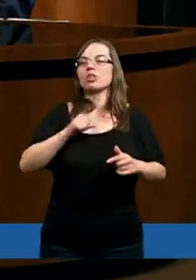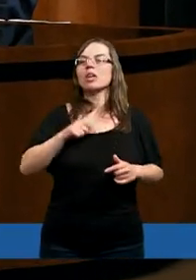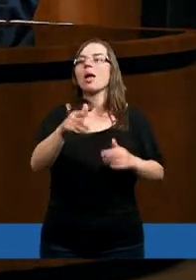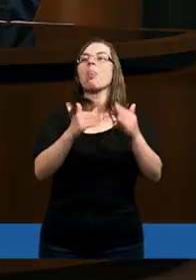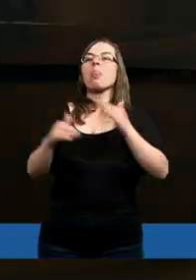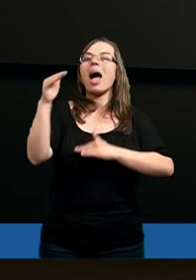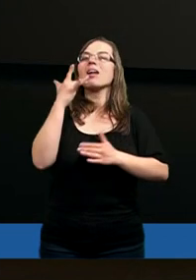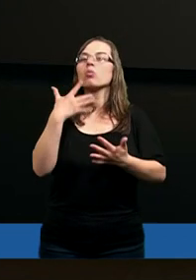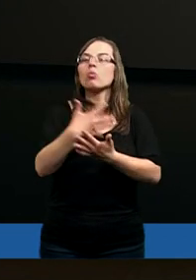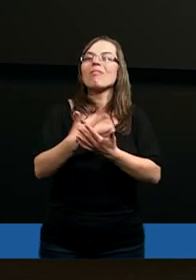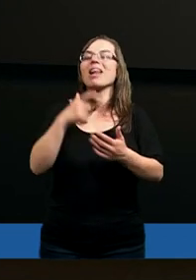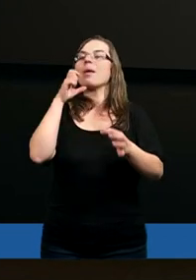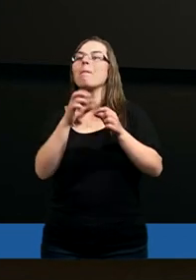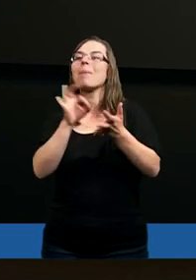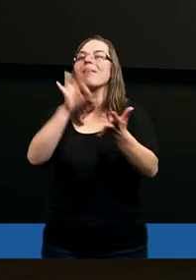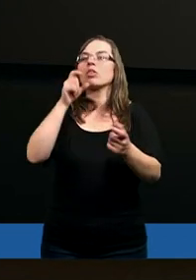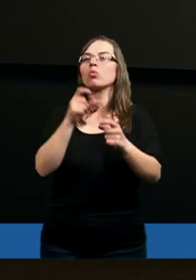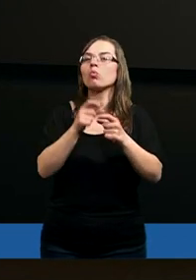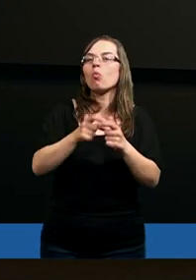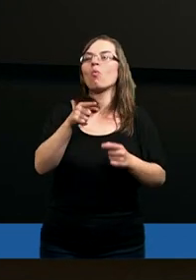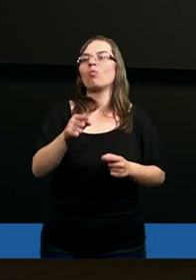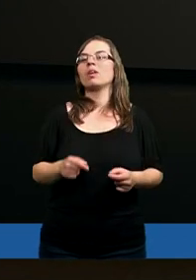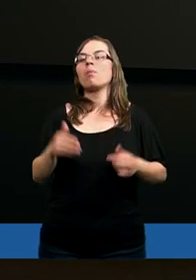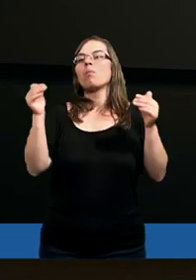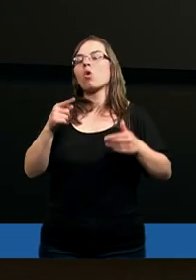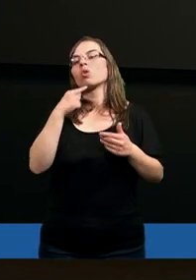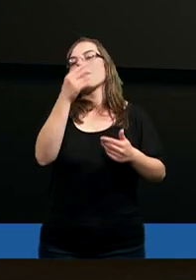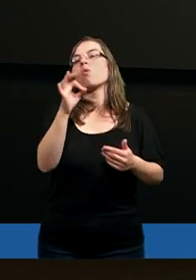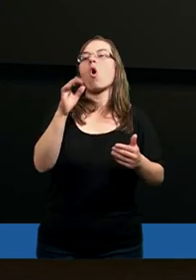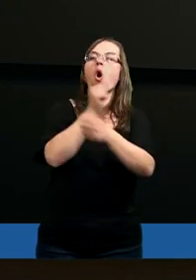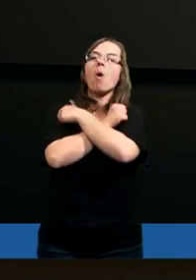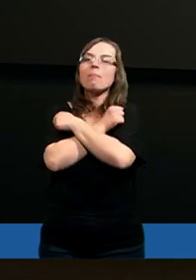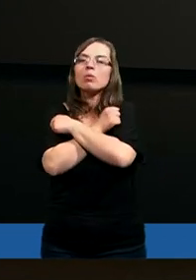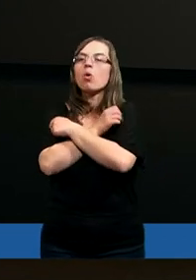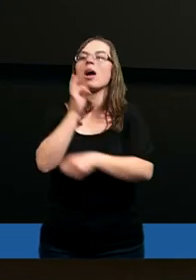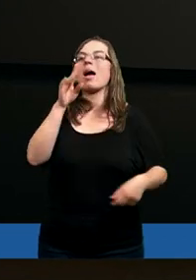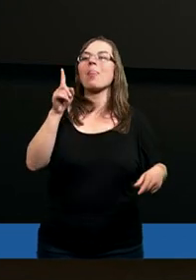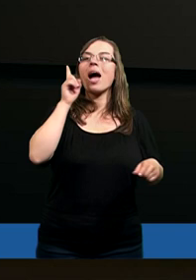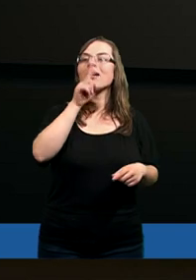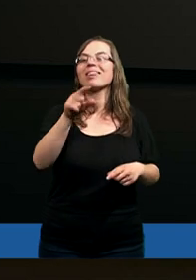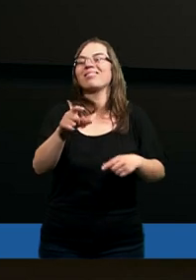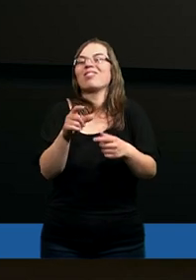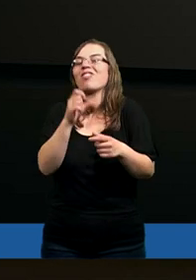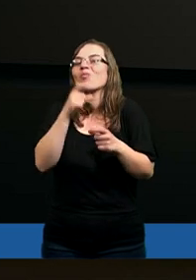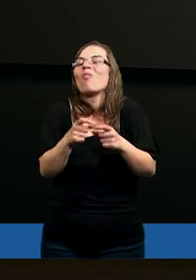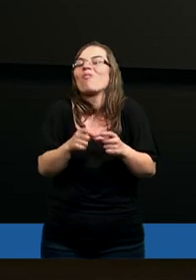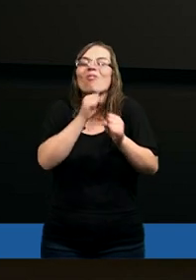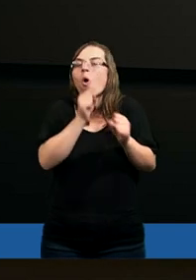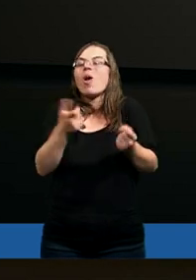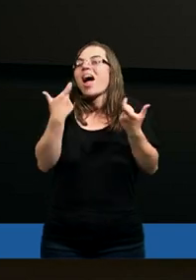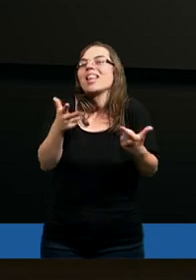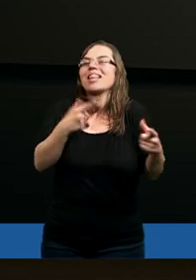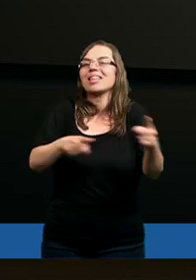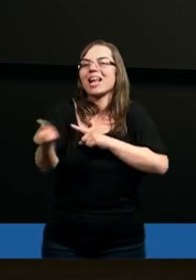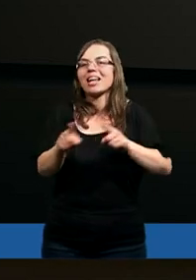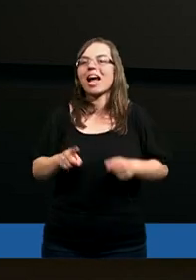nadużywanie pewnych słów. Można mówić o miłości i tak naprawdę te słowa mogą nic nie znaczyć